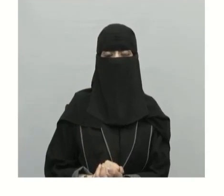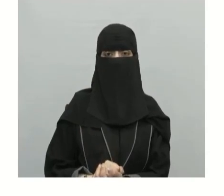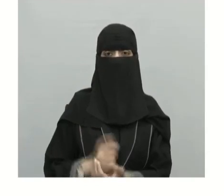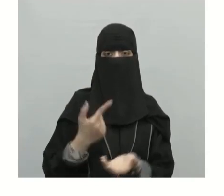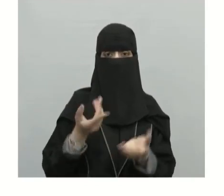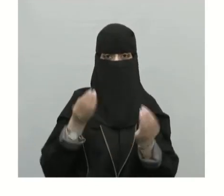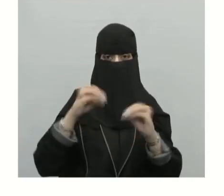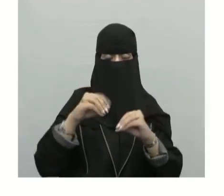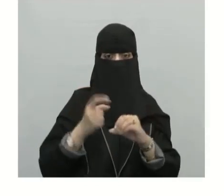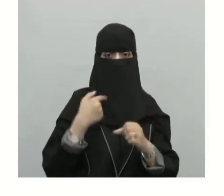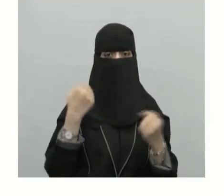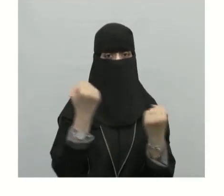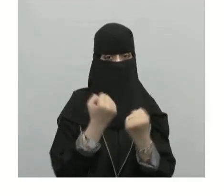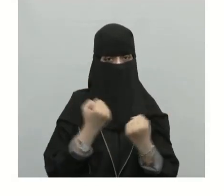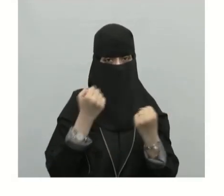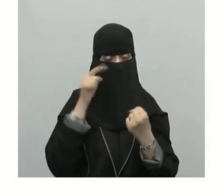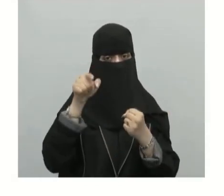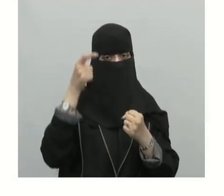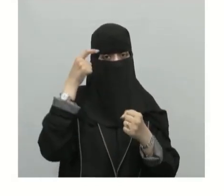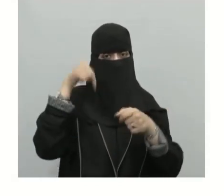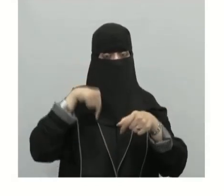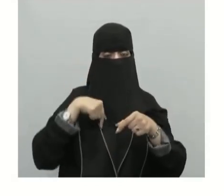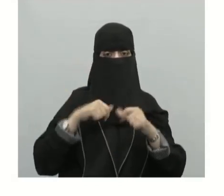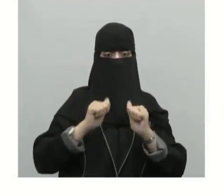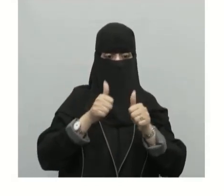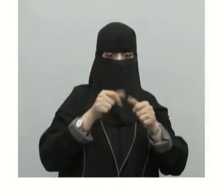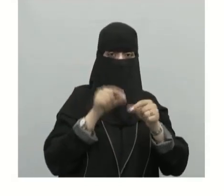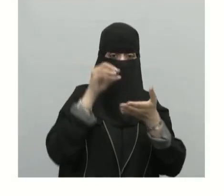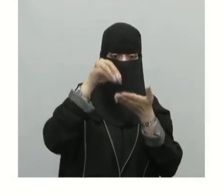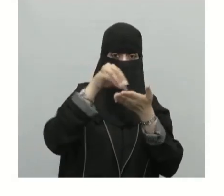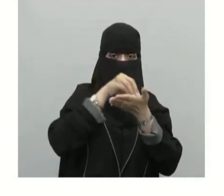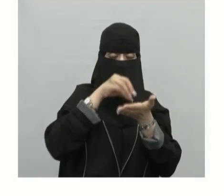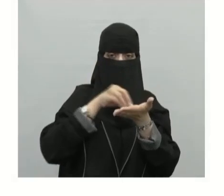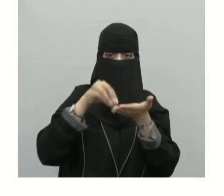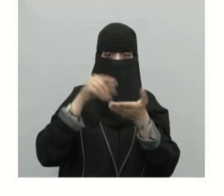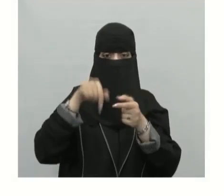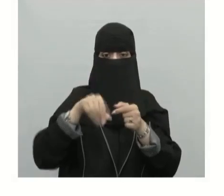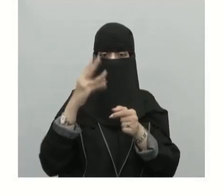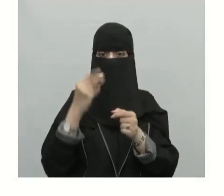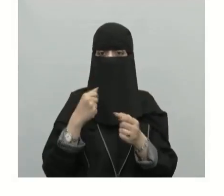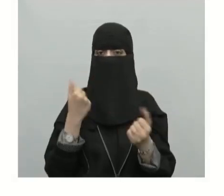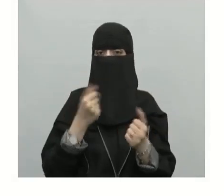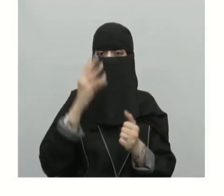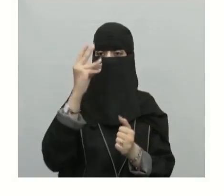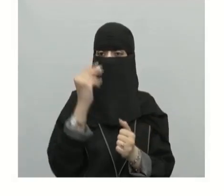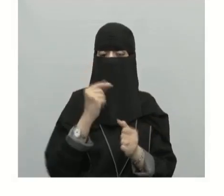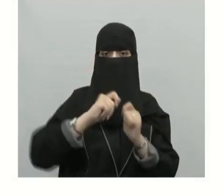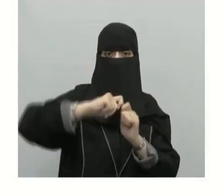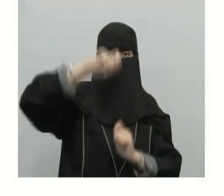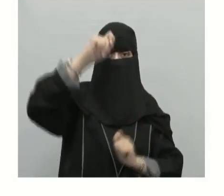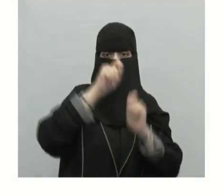وأيضا أخذنا نشاط من خلاله تعرفنا واستطعنا تحديد المواقع من خلال خطوط الطول